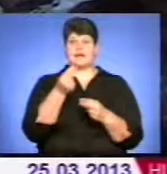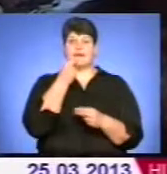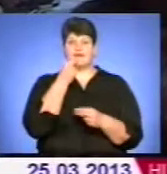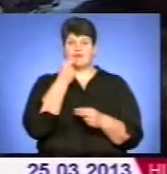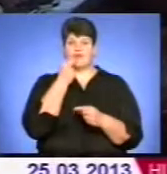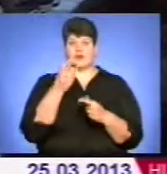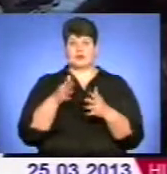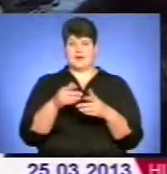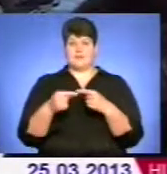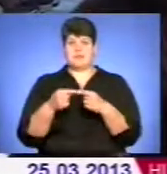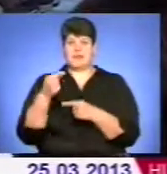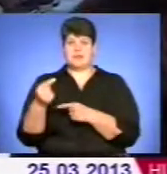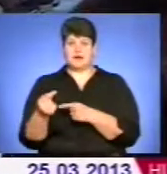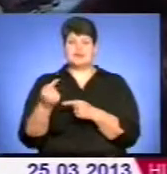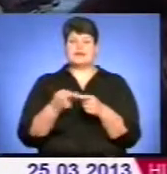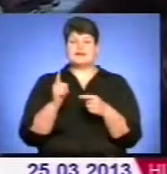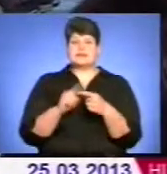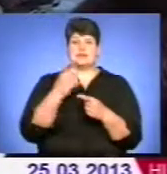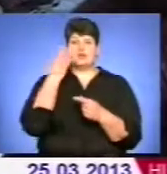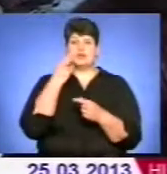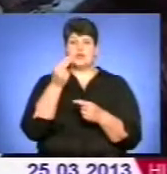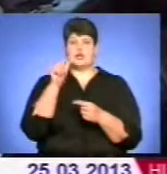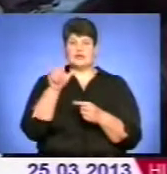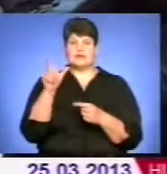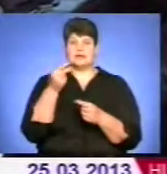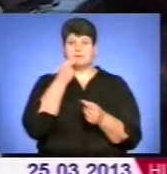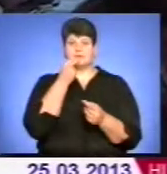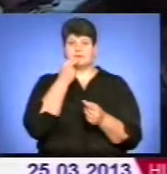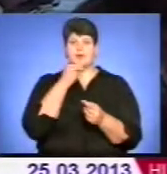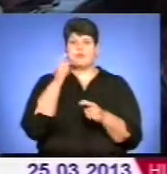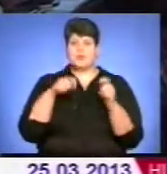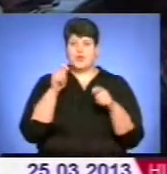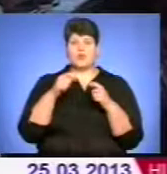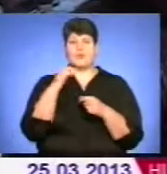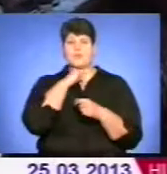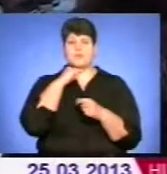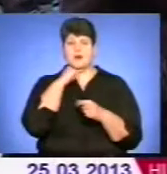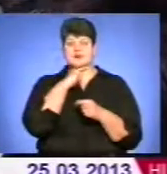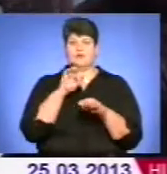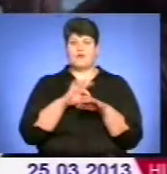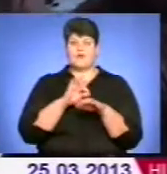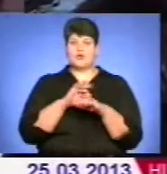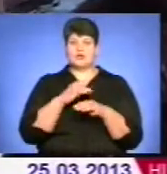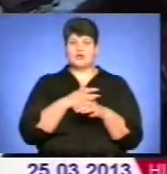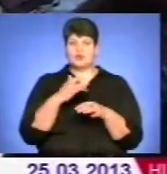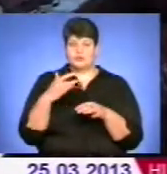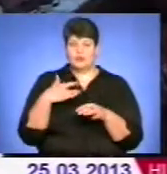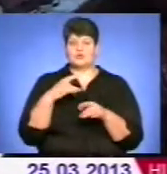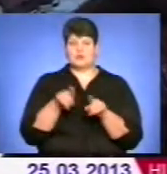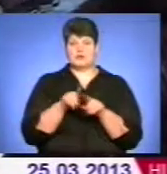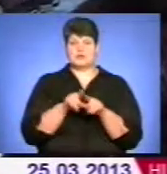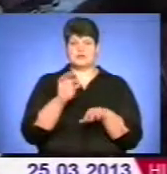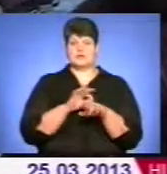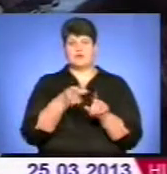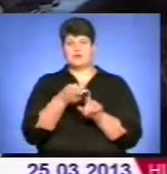шлях передачі. Це коли людина, наприклад, їсть молоко чи м'ясо заражено туберкульозом, і вона тоді захворює. Або,